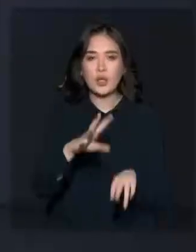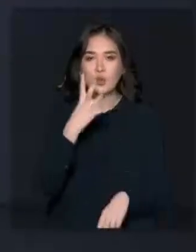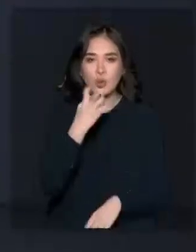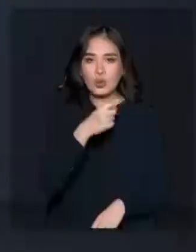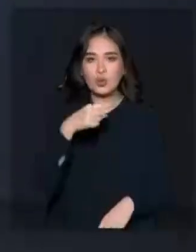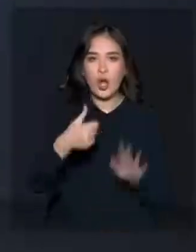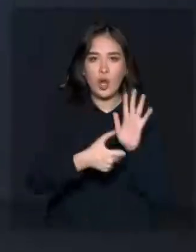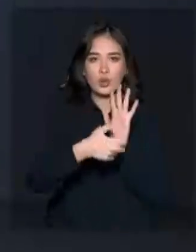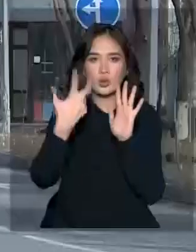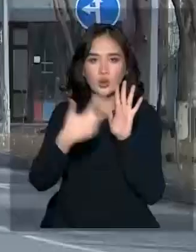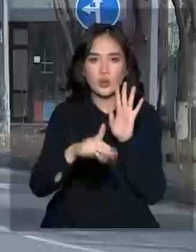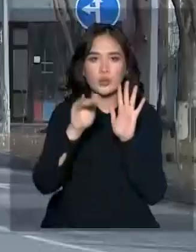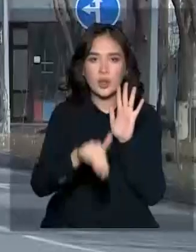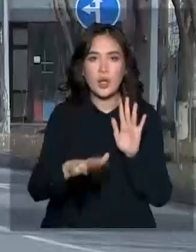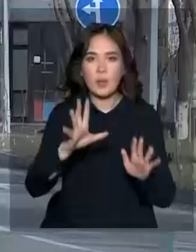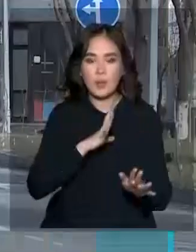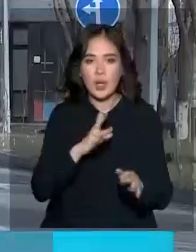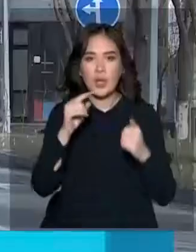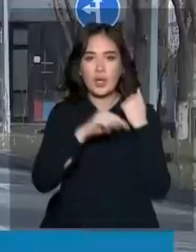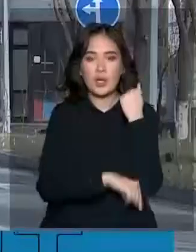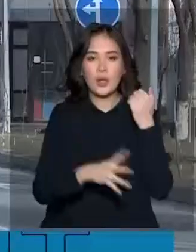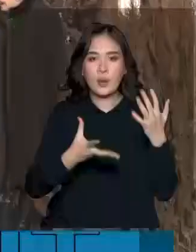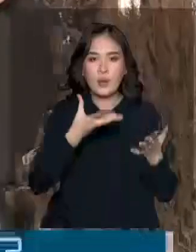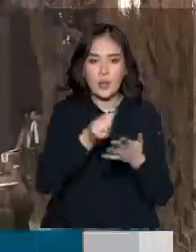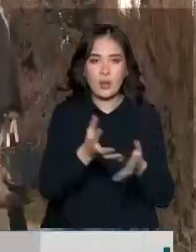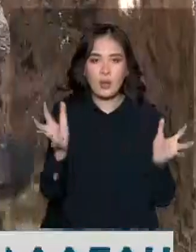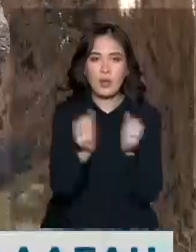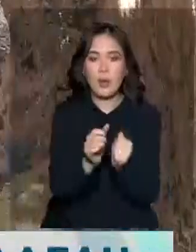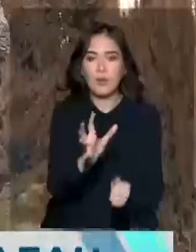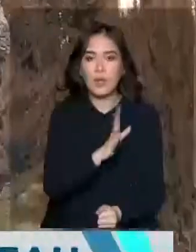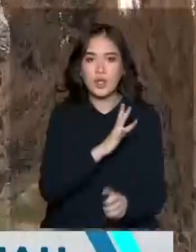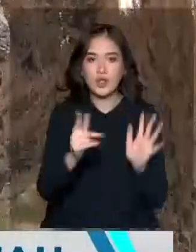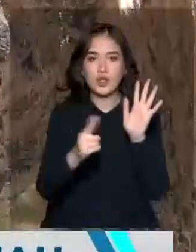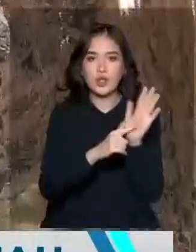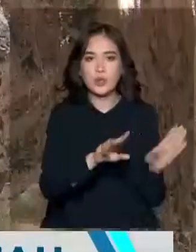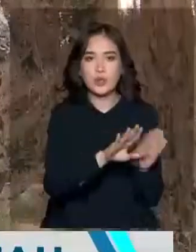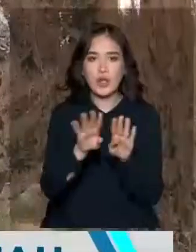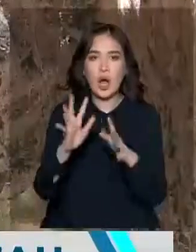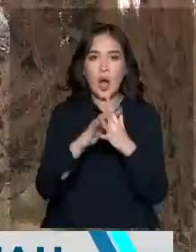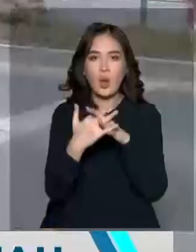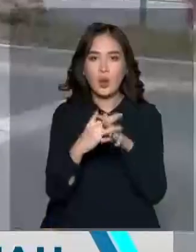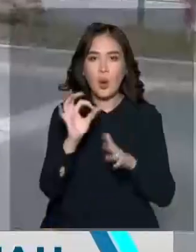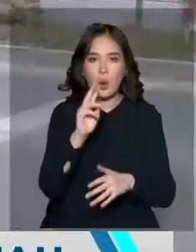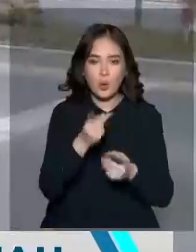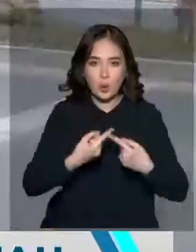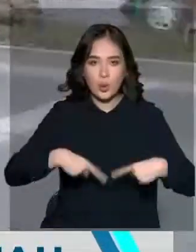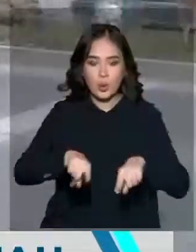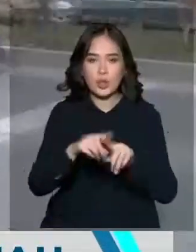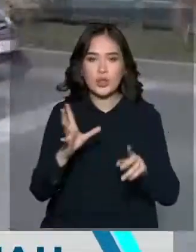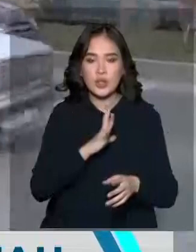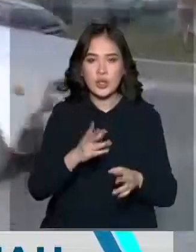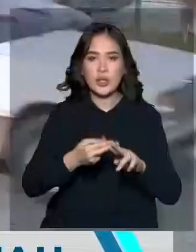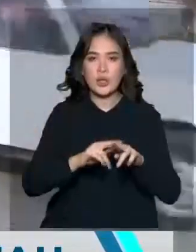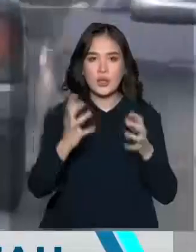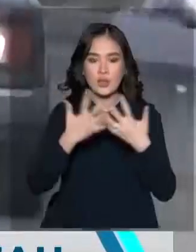4630 мүн тенге пара берергезінде ұсталып қалған. Осылайша жеті бірде ауылдық оқырғытың әкімімен бір есепші